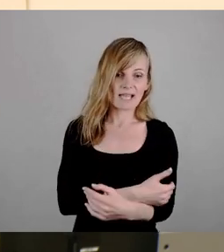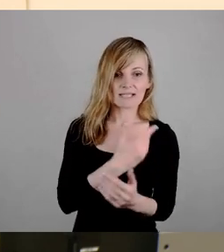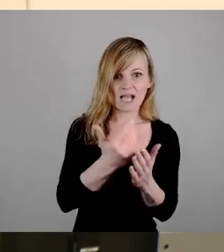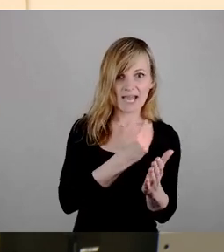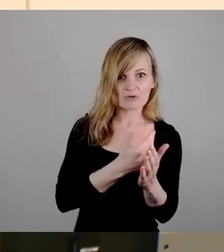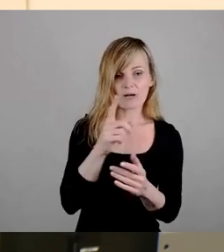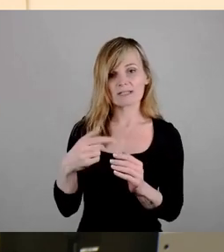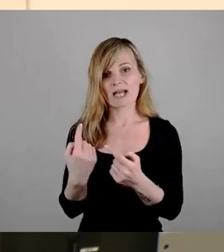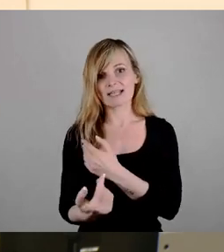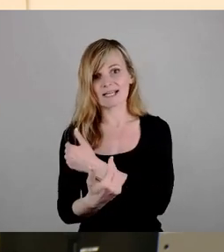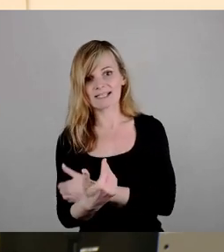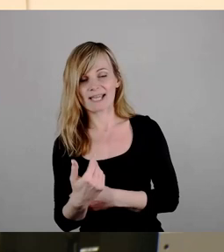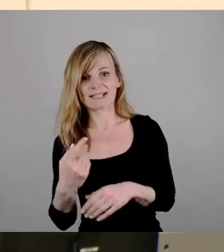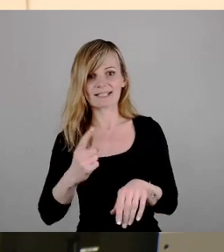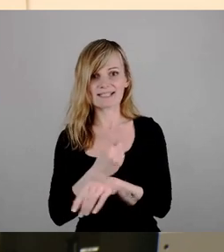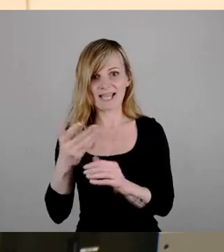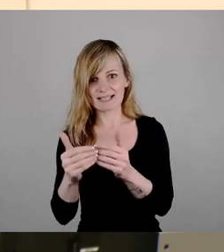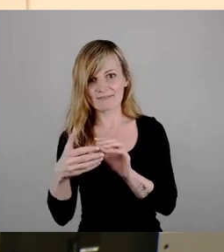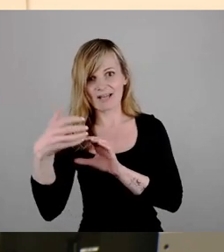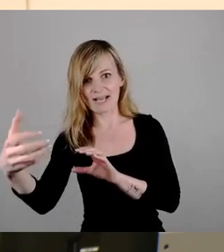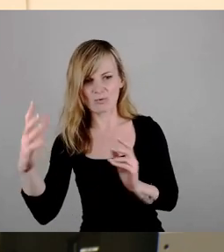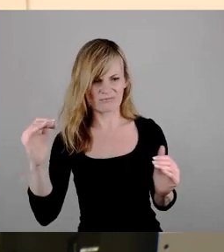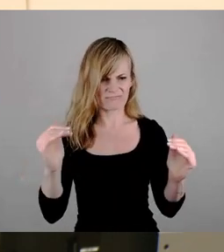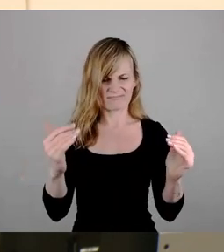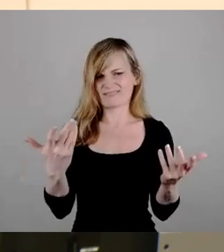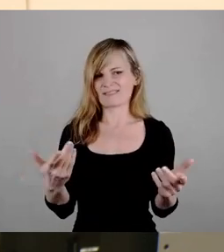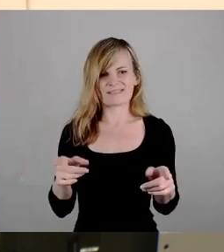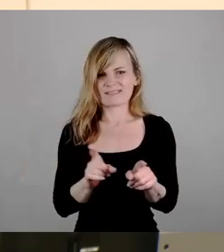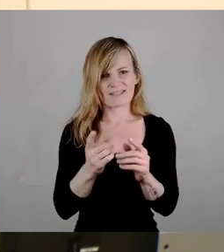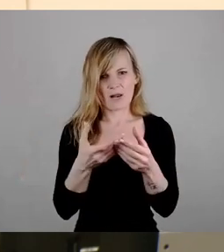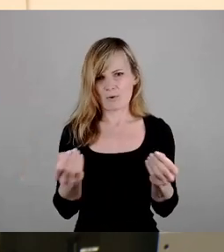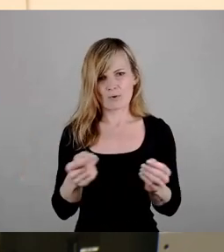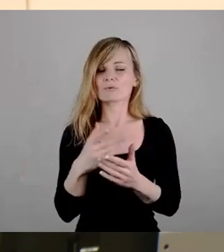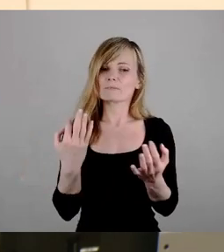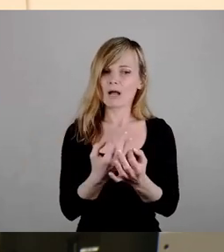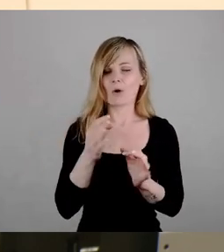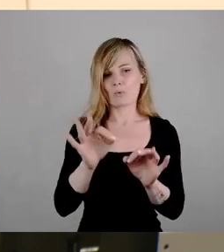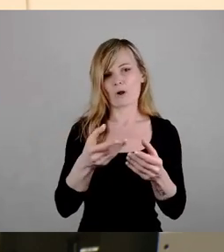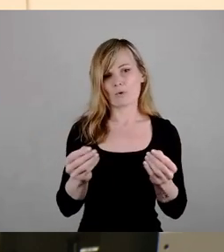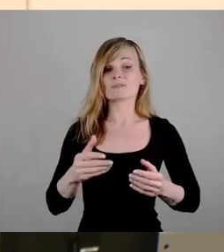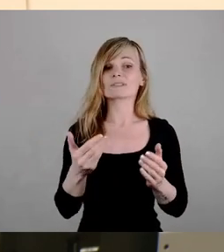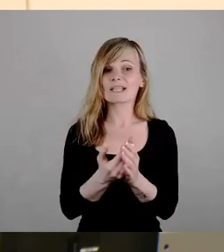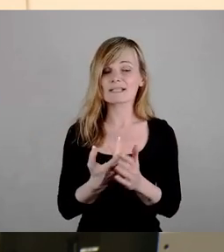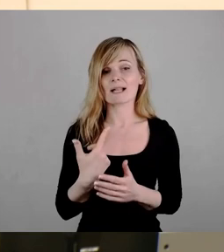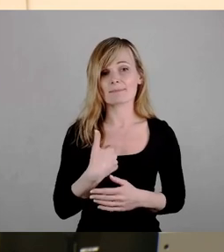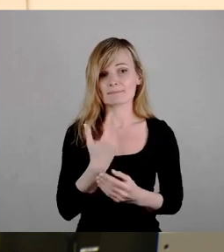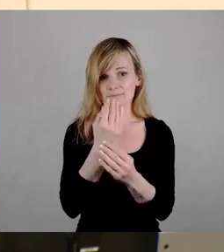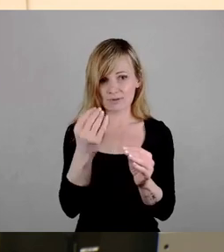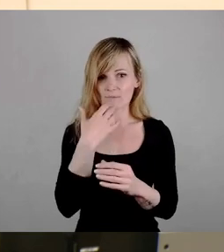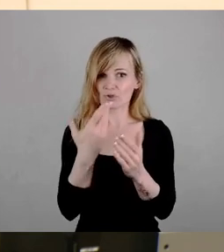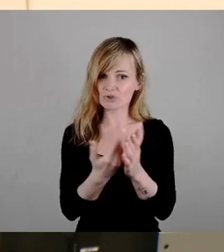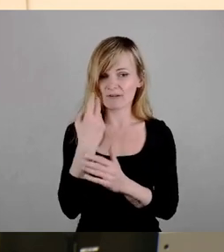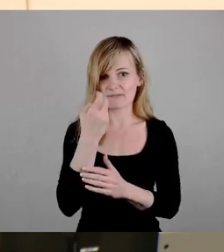Das ist keine gute Lösung und wir brauchen aber eine gute Lösung. Insofern im Prinzip unser Petitum, diesen Versuch durchführen,